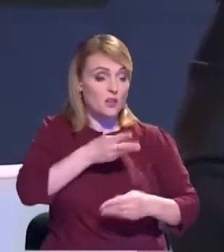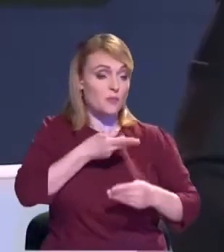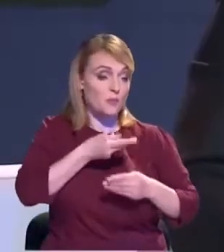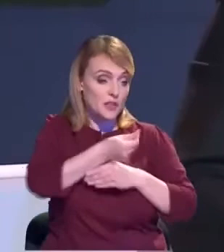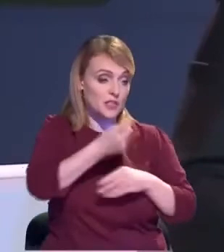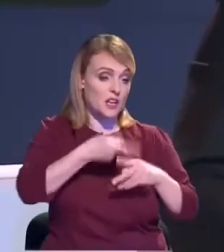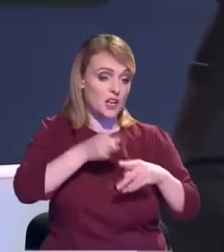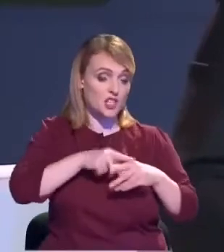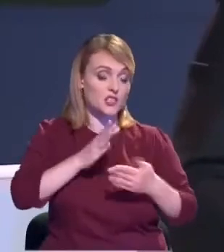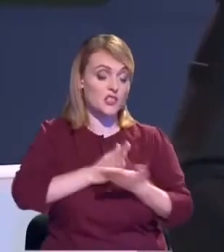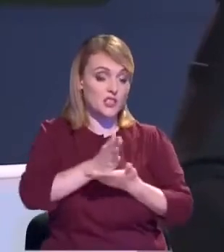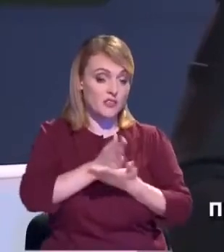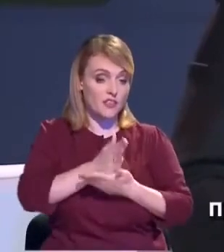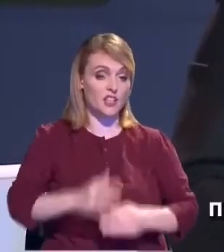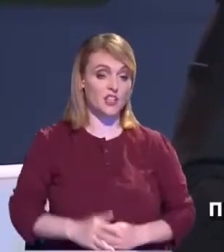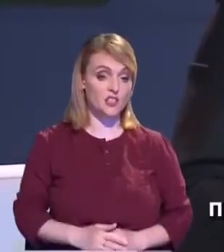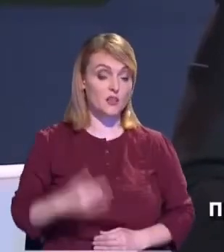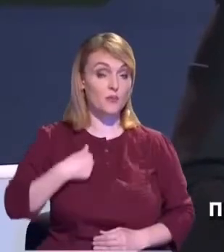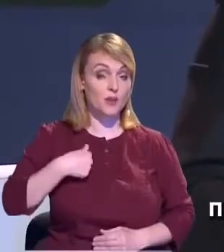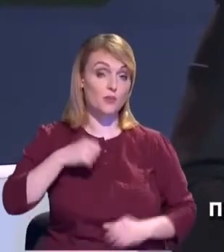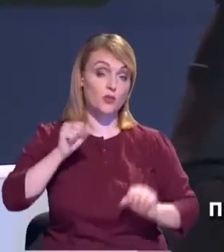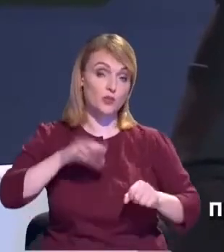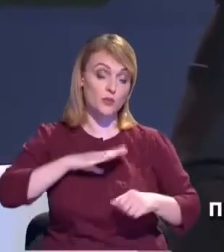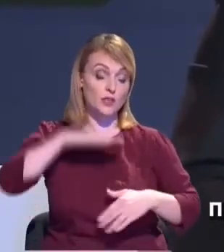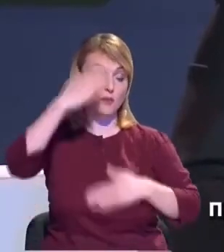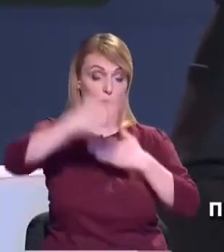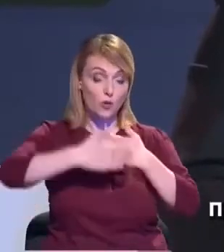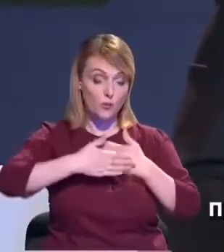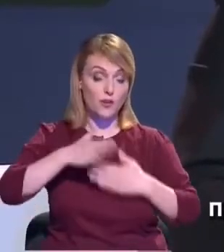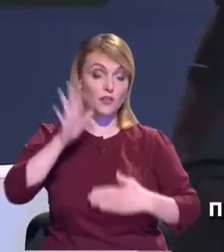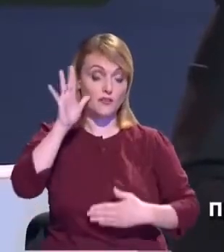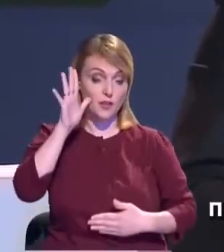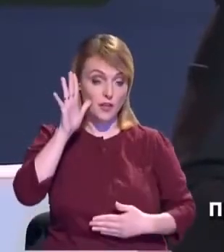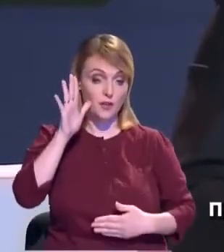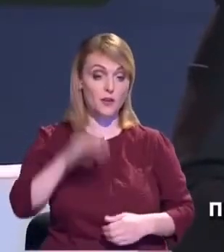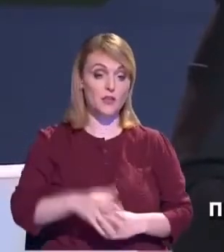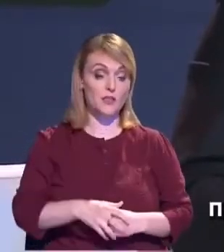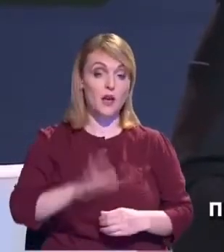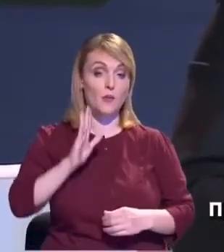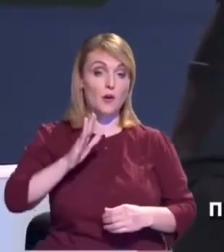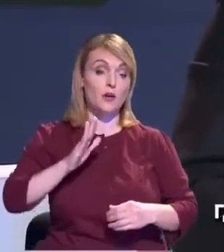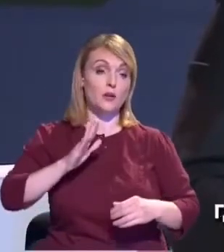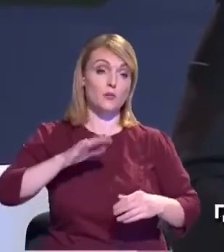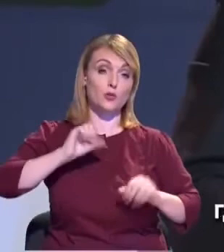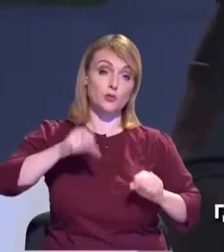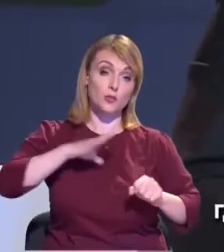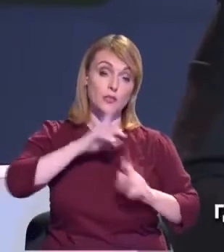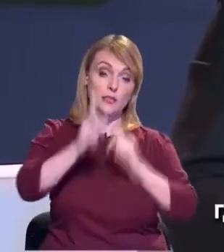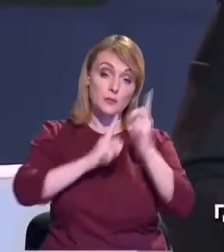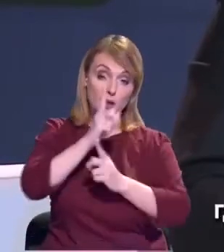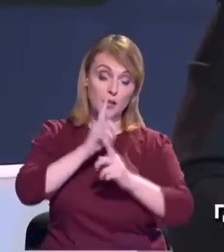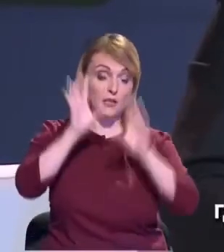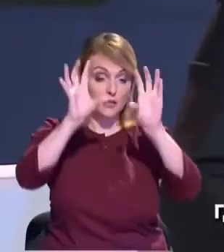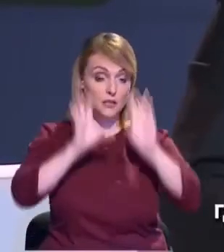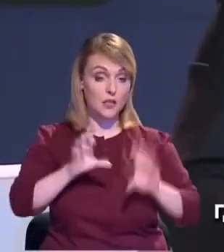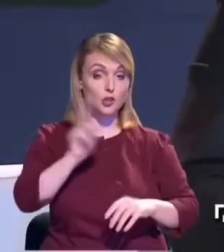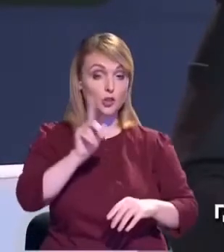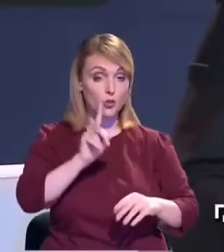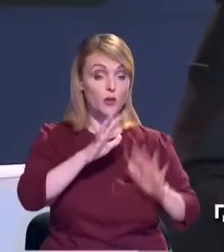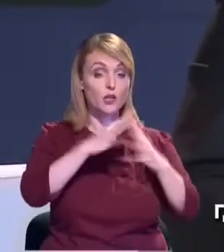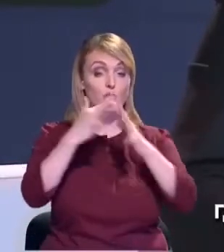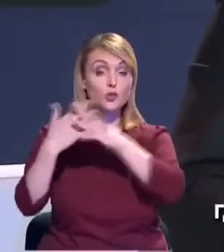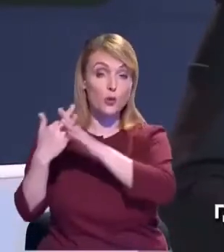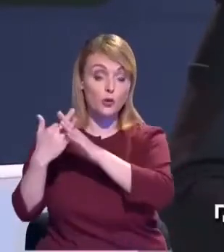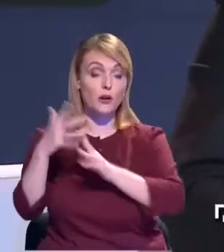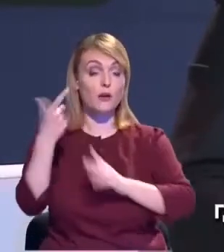Totodată noi discutăm posibil în viitor apropiatul să înaintem o propunere de modificare a legislației, astfel încât în localitățile care